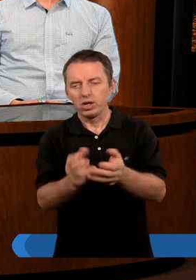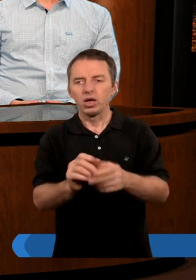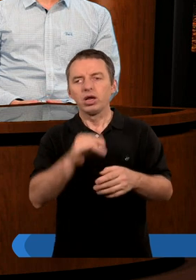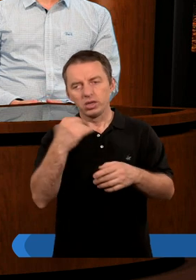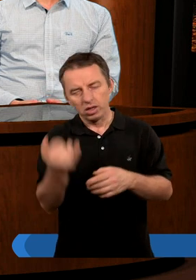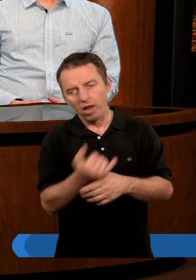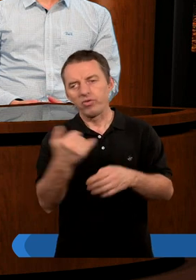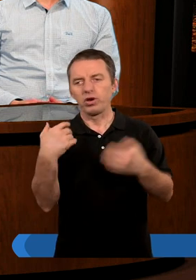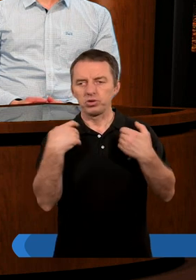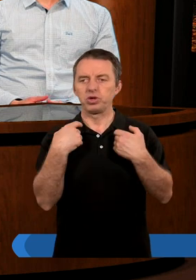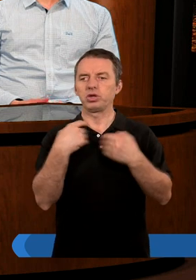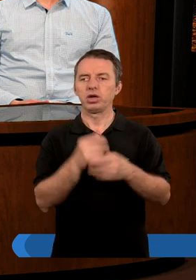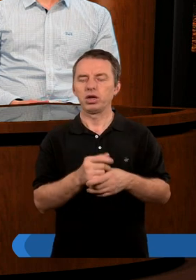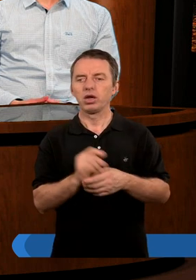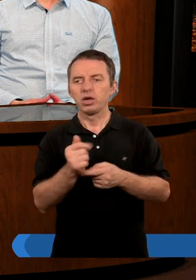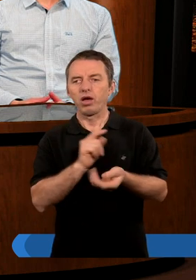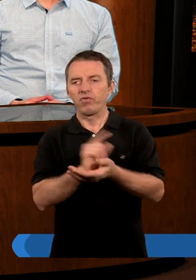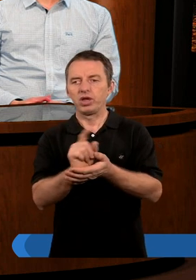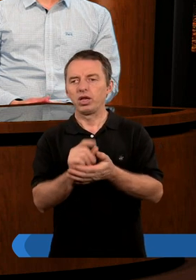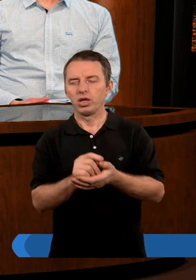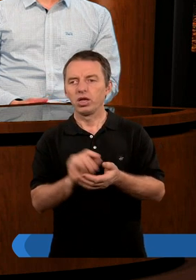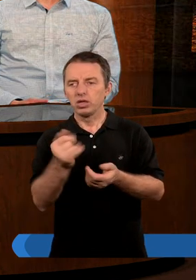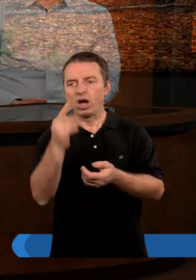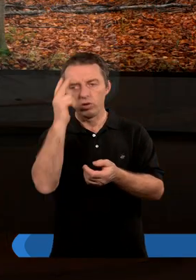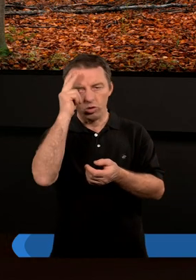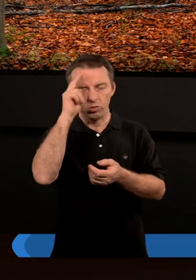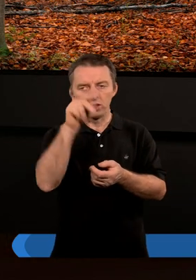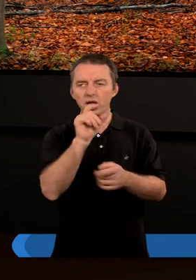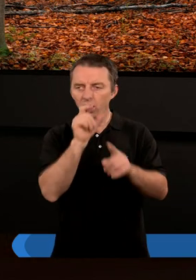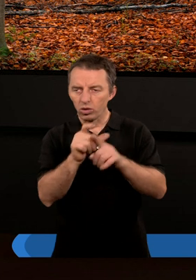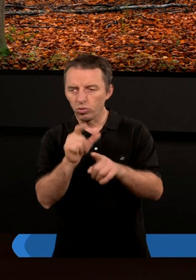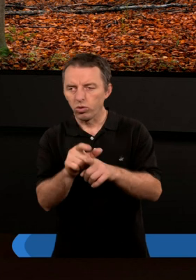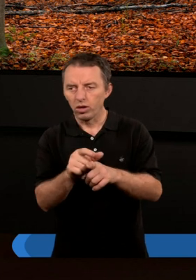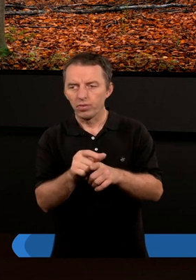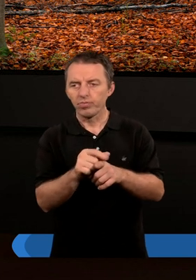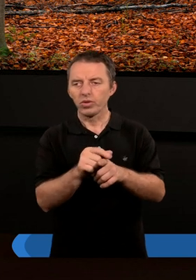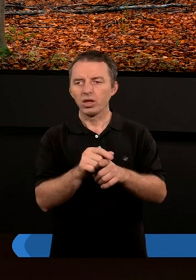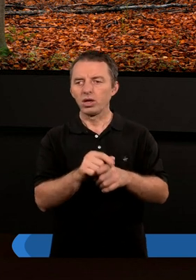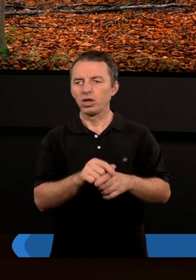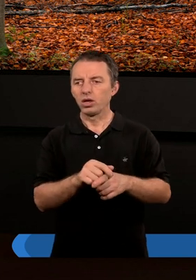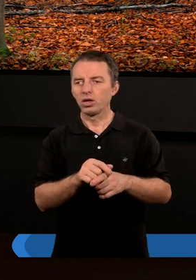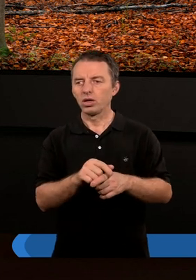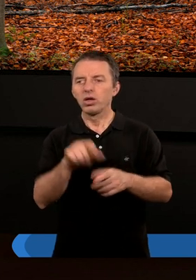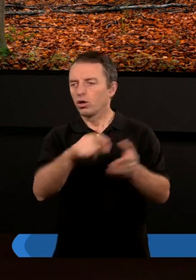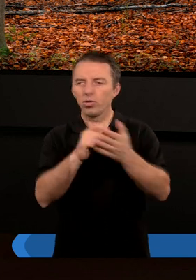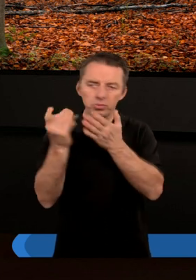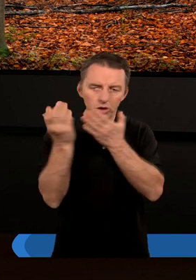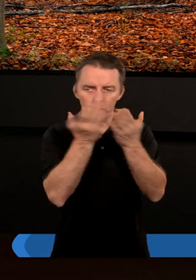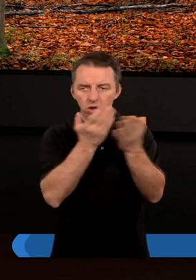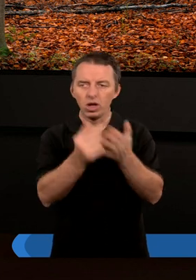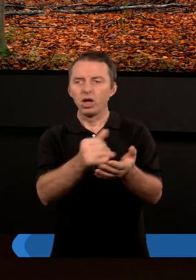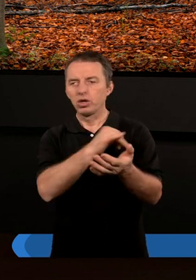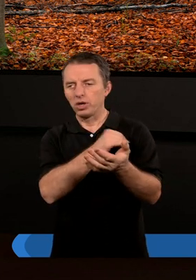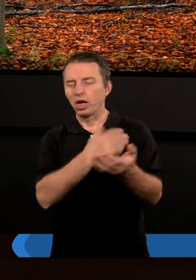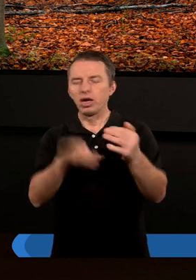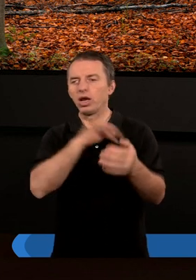Grzech zawsze jest postrzegany jako intrus. Ale jak zrozumieć te słowa? Dalszą część tego wersetu, co przeczytaliśmy.